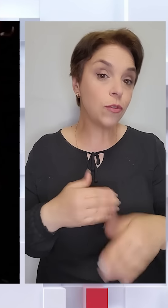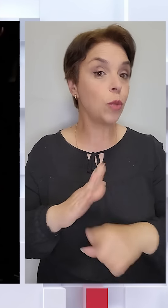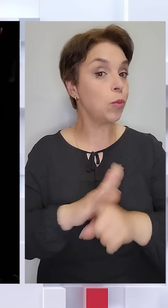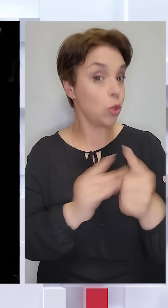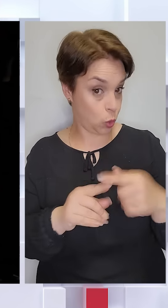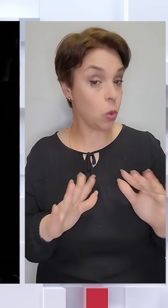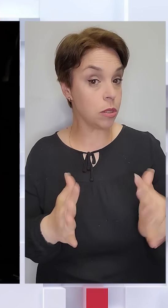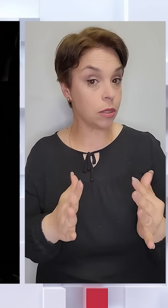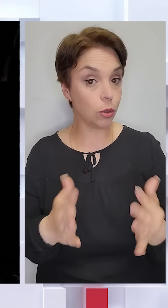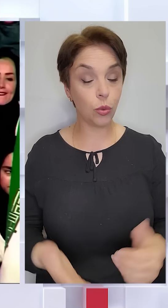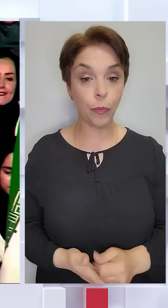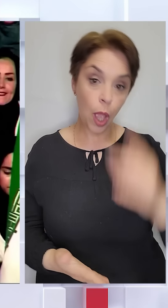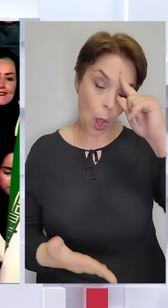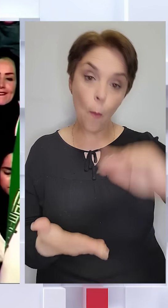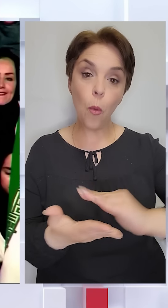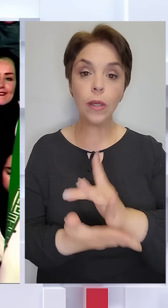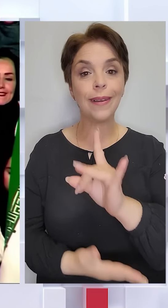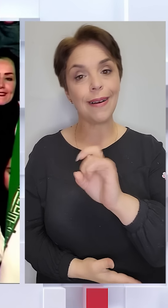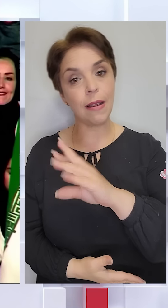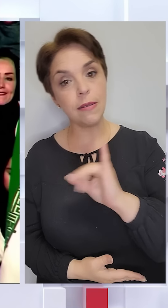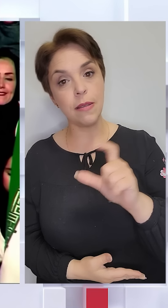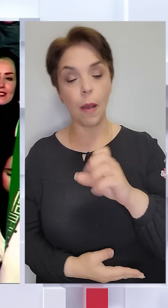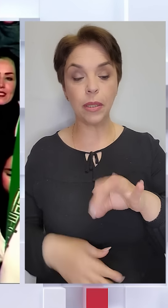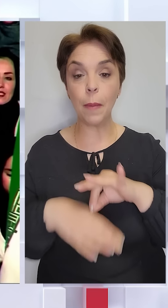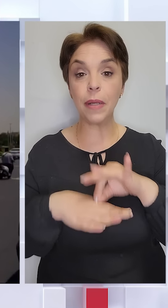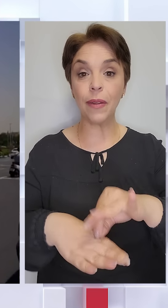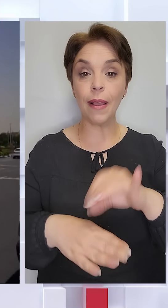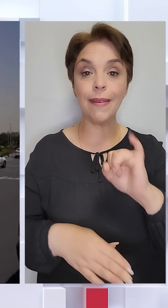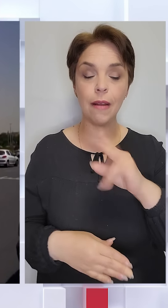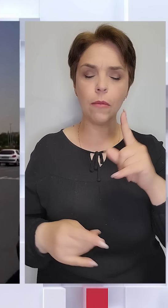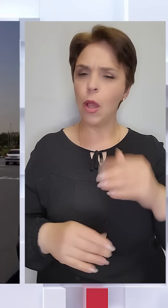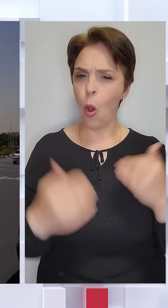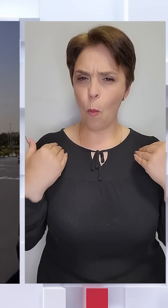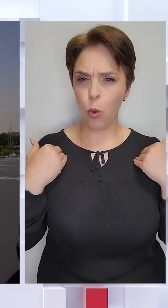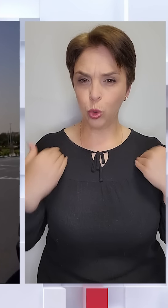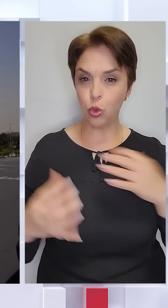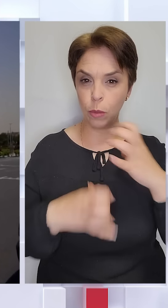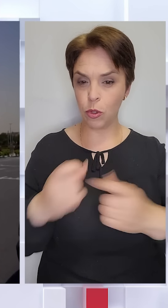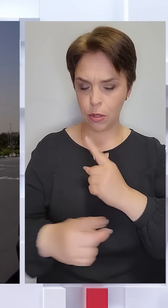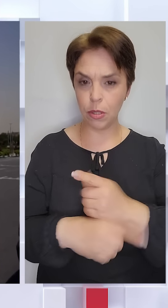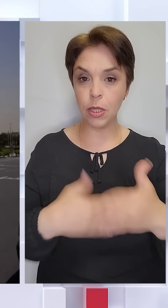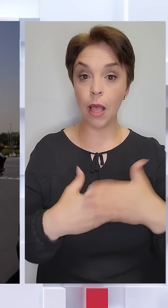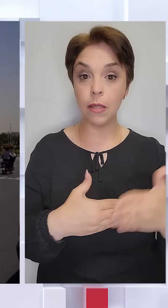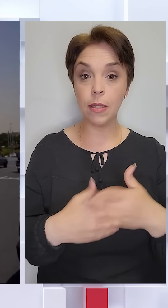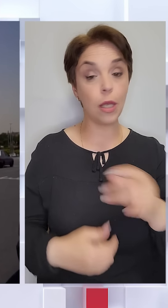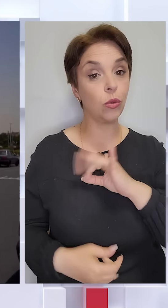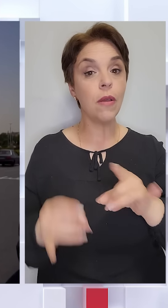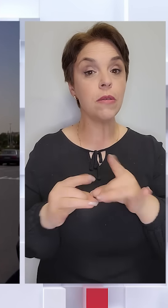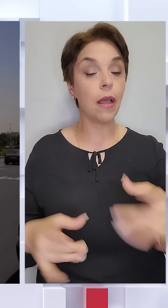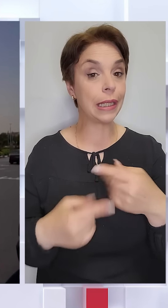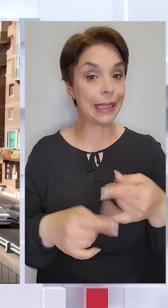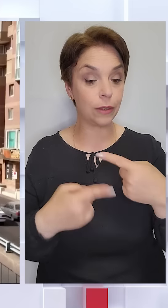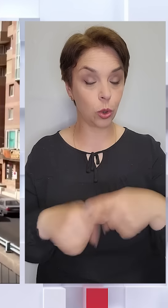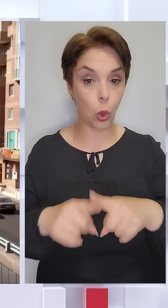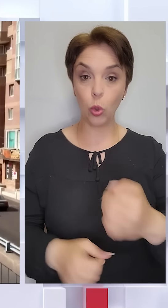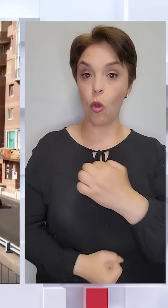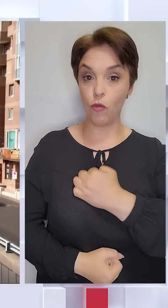інциденту. Політика Раїсі та Хаминеї привела Іран під потужні міжнародні санкції через застосування ядерних технологій у